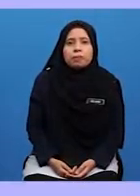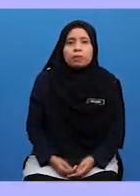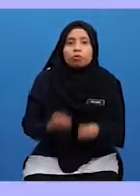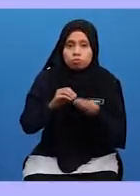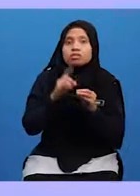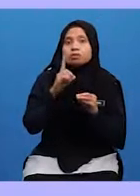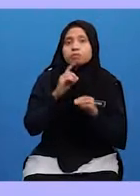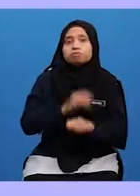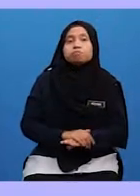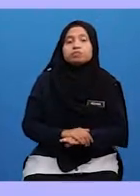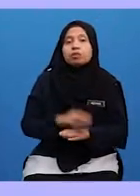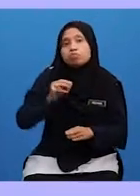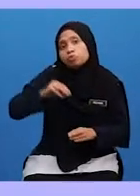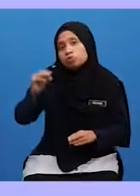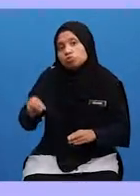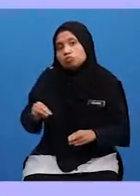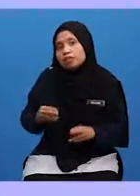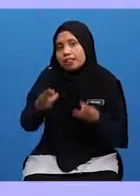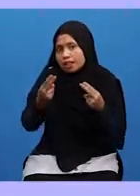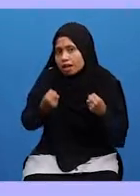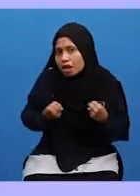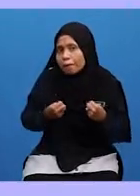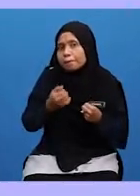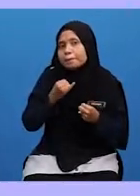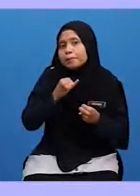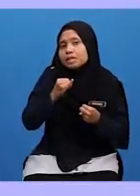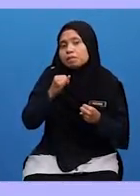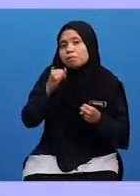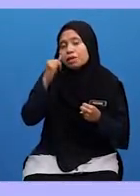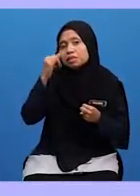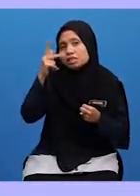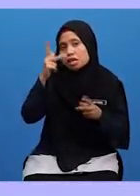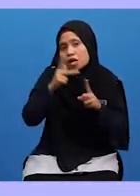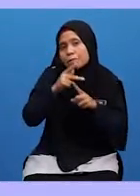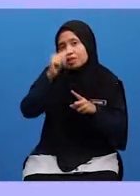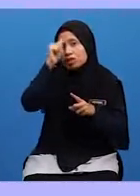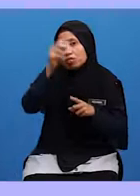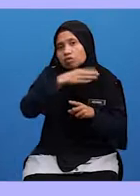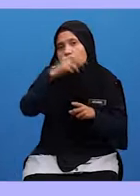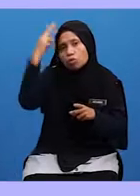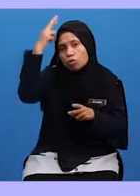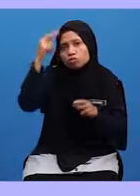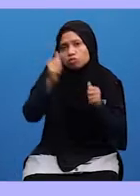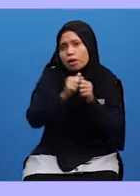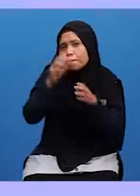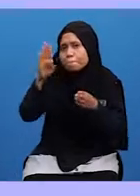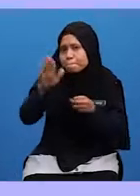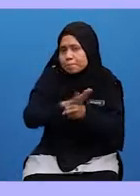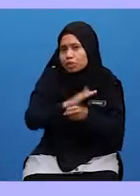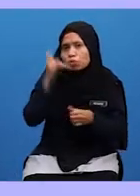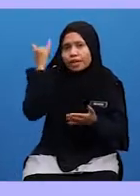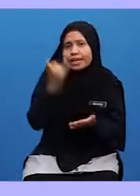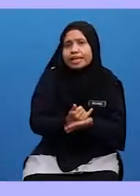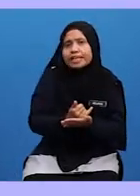Cara Yang Pertama Murid-murid Hendaklah Beriman Dengan Allah Dan Rasul Dengan Penuh